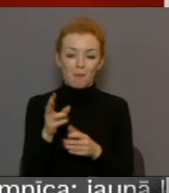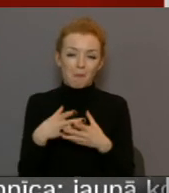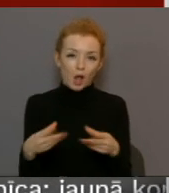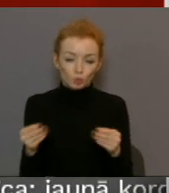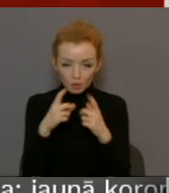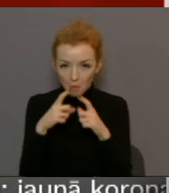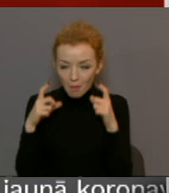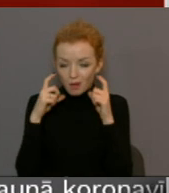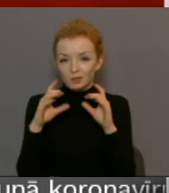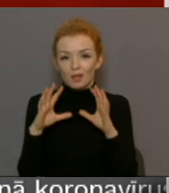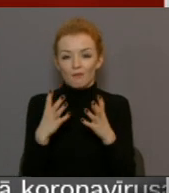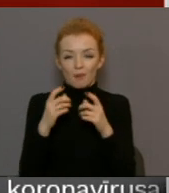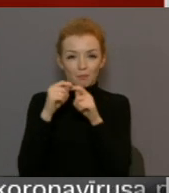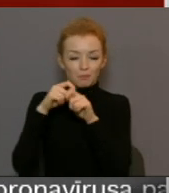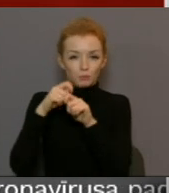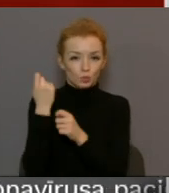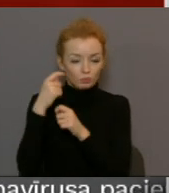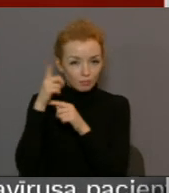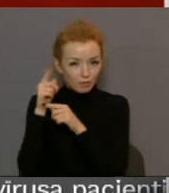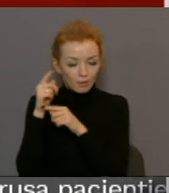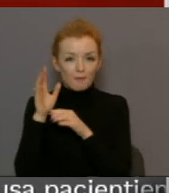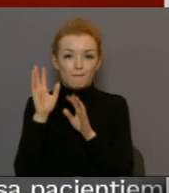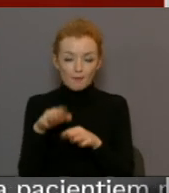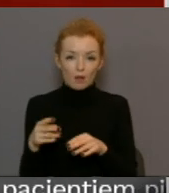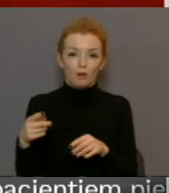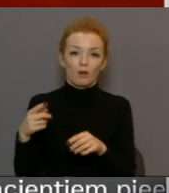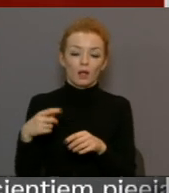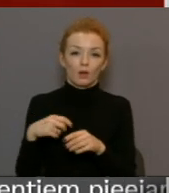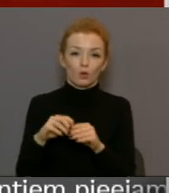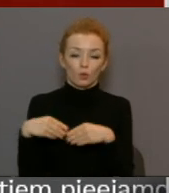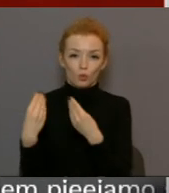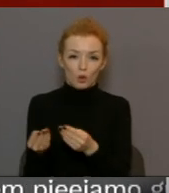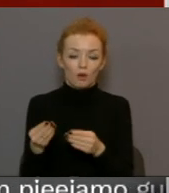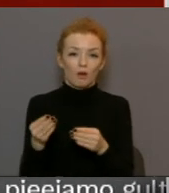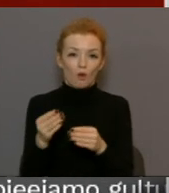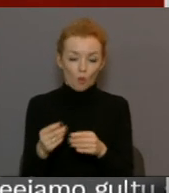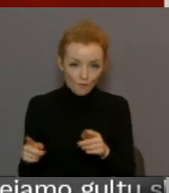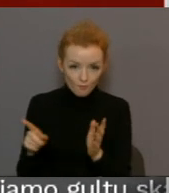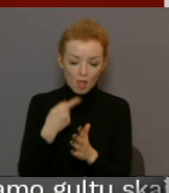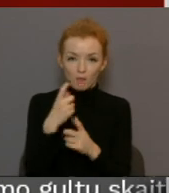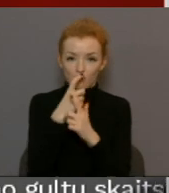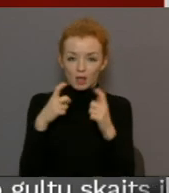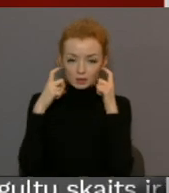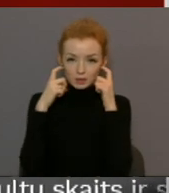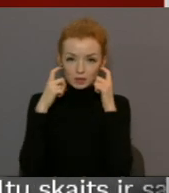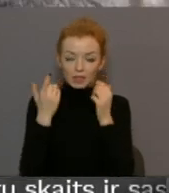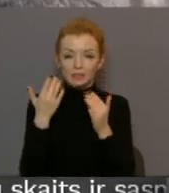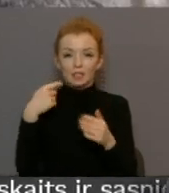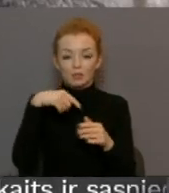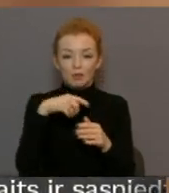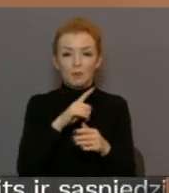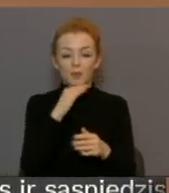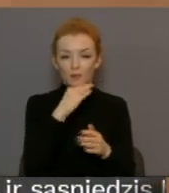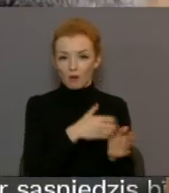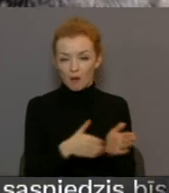maska vai ir saplīsusi, tad viņi drīkst izsniegt ne tikai divas, bet arī vairāk. Reģinoties no tā, cik viņiem ir pieejams.